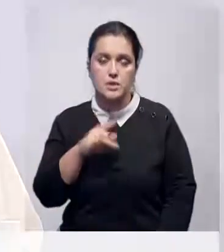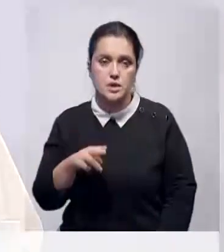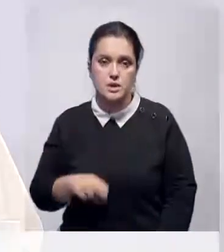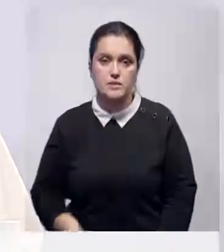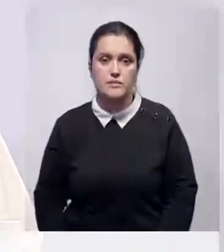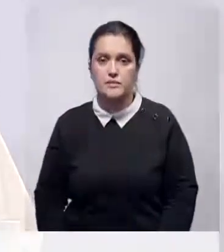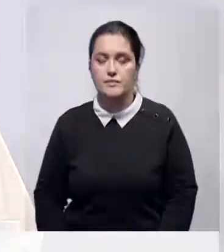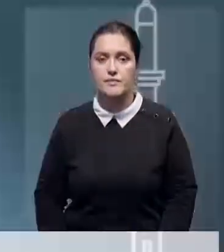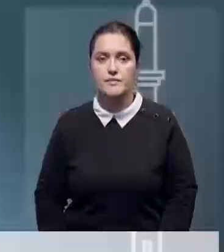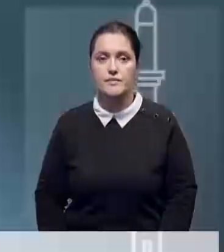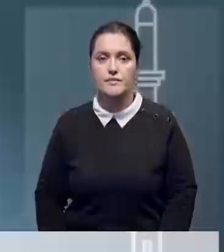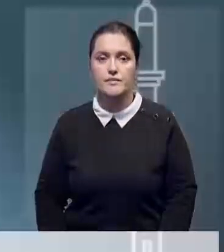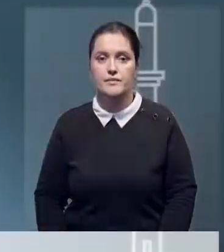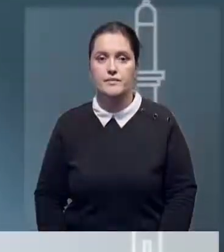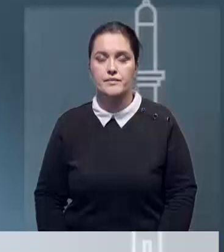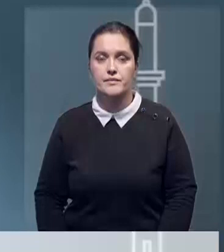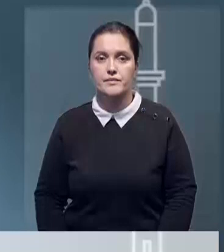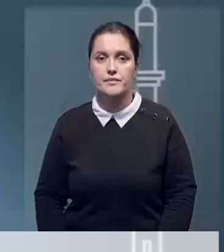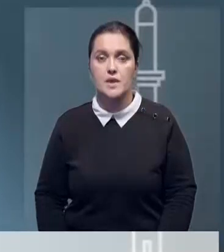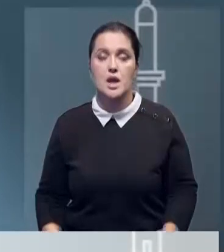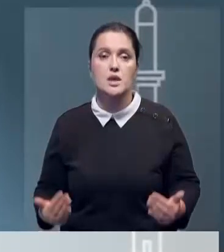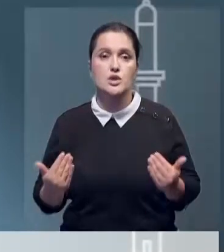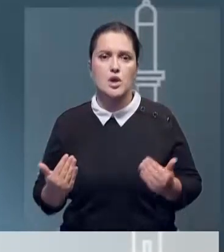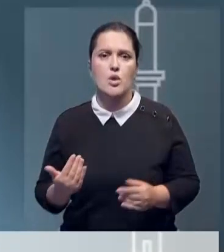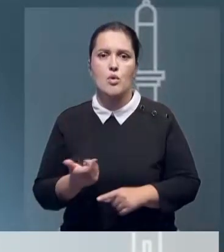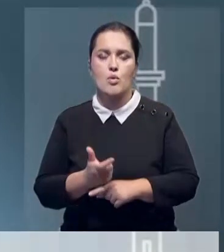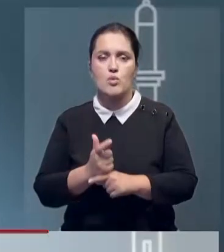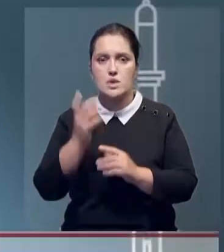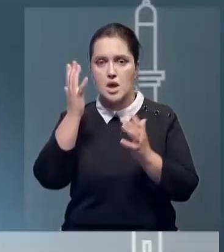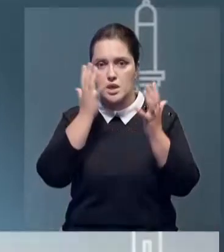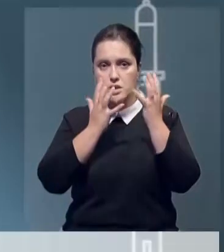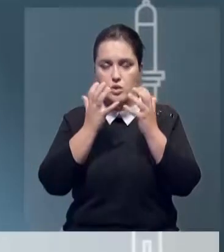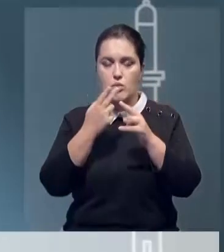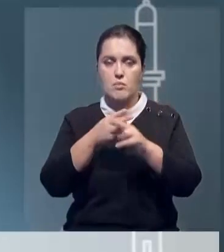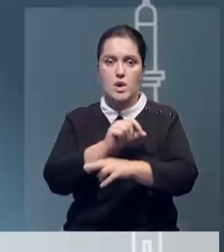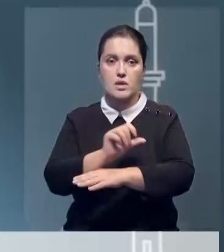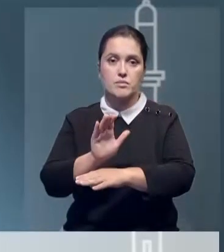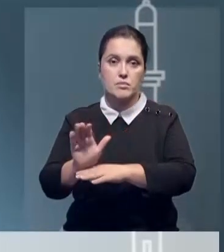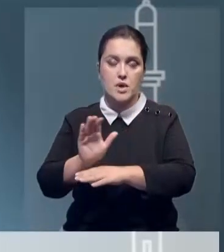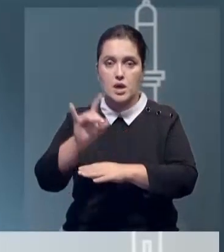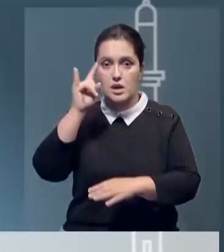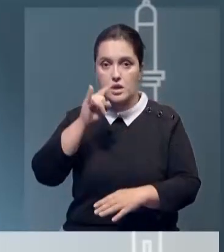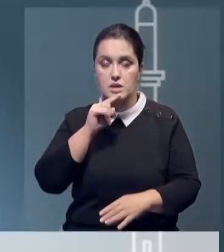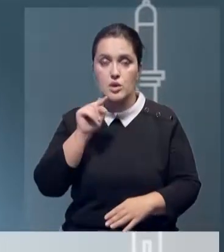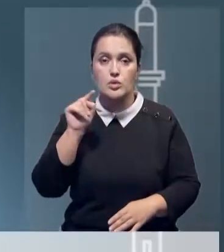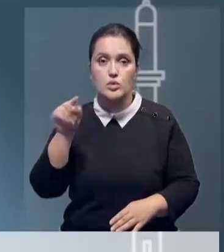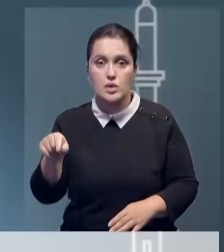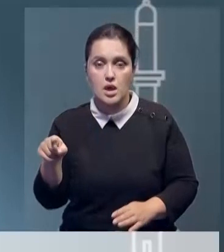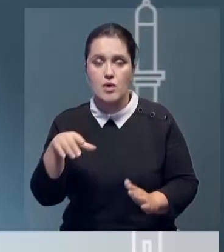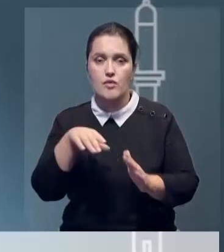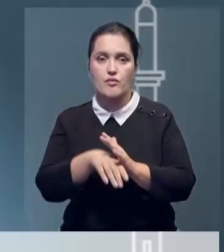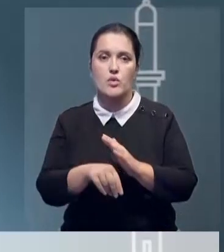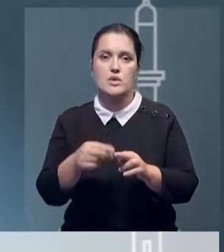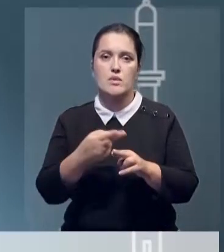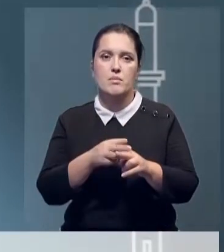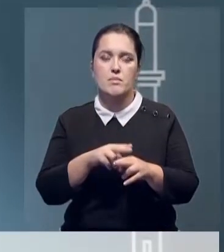миллиард. Сейчас очень серьезно диверсифицируется экспорт Казахстана туда. Туда входит прокат